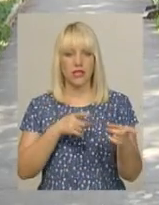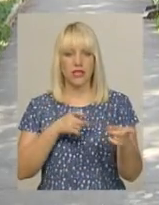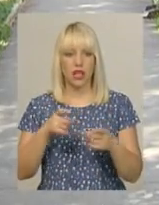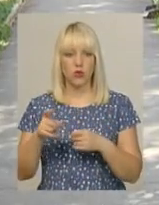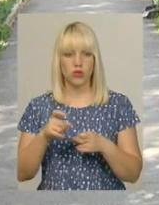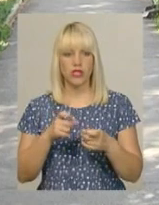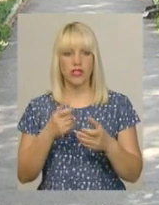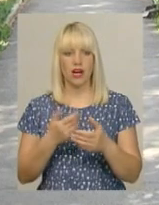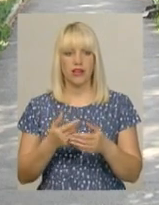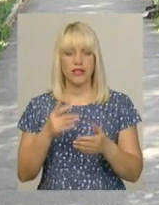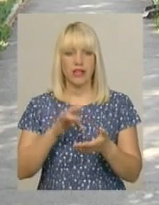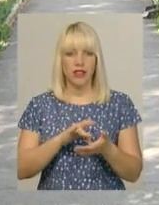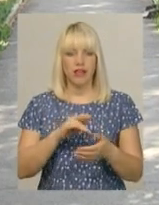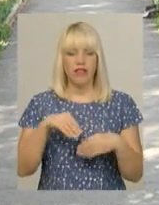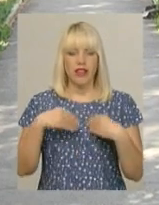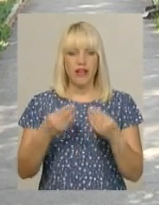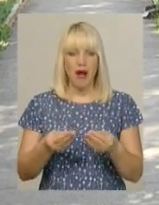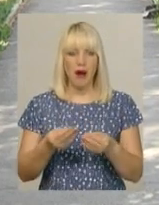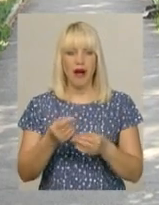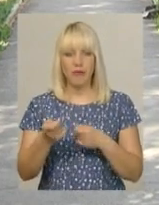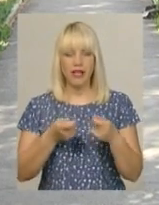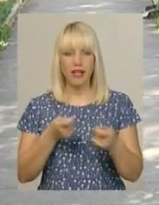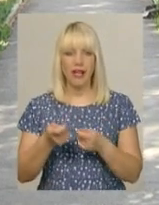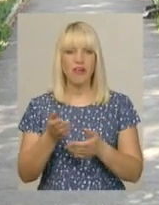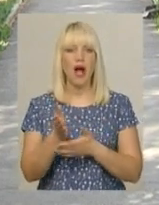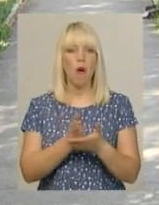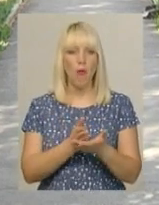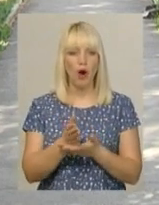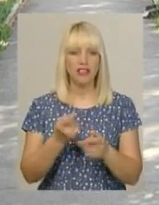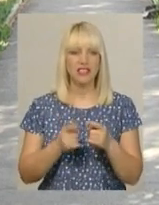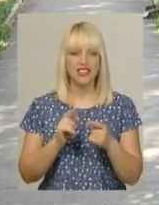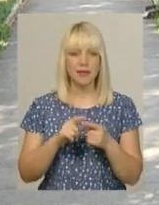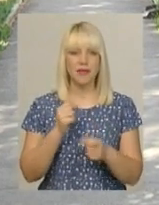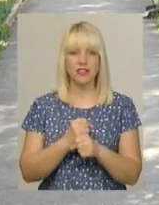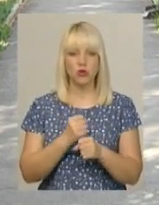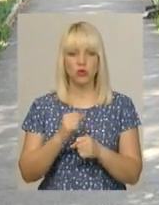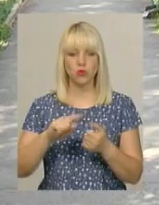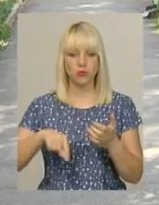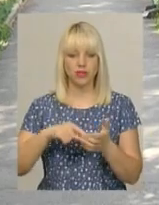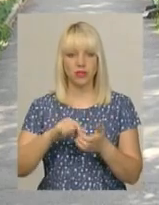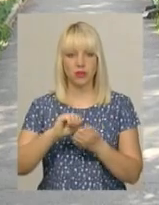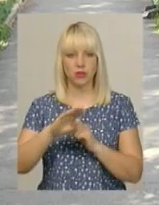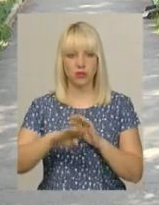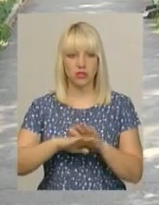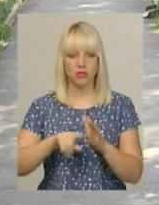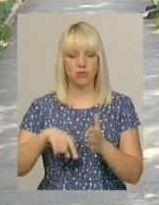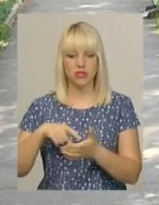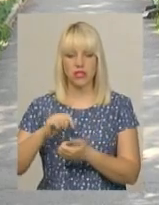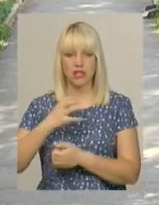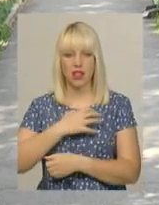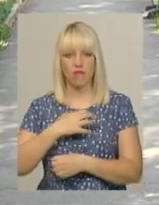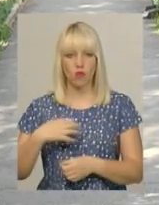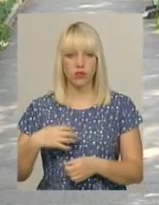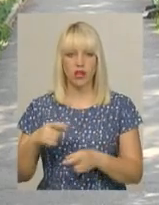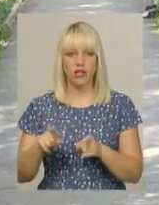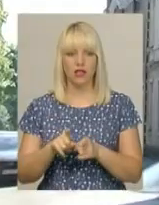наприклад, тих самих центрів надання адміністративних послуг, наразі це працює в місті Каменці-Подільському і в місті Славута, також на черзі